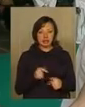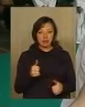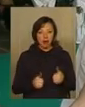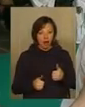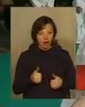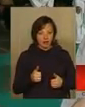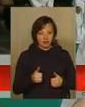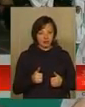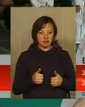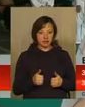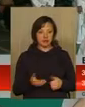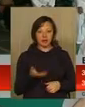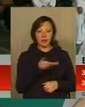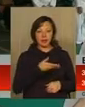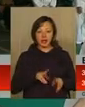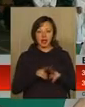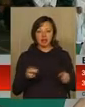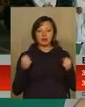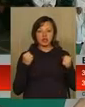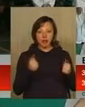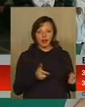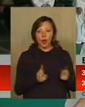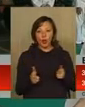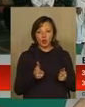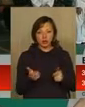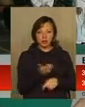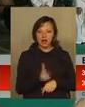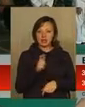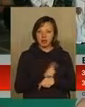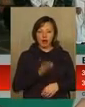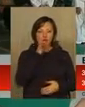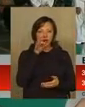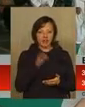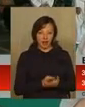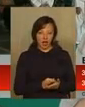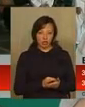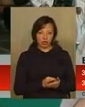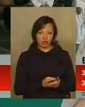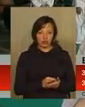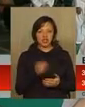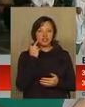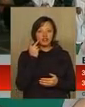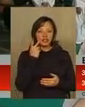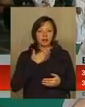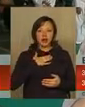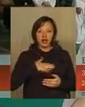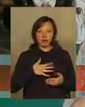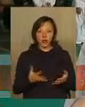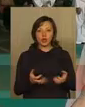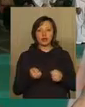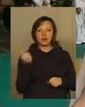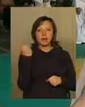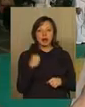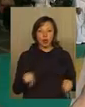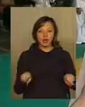ми, як спортсмени, готуємось з максимальною відповідальністю. І завжди приємно отримувати